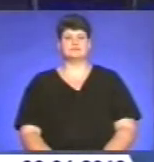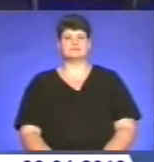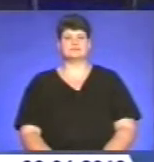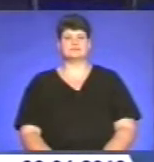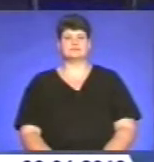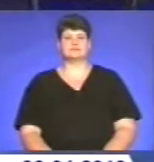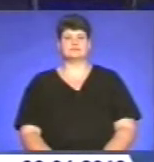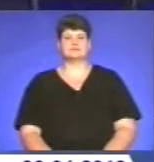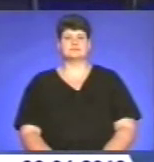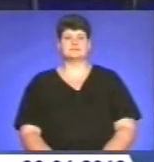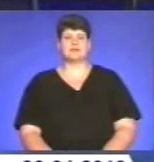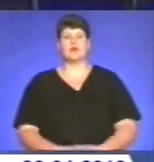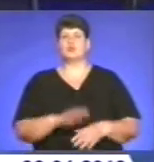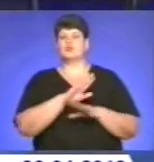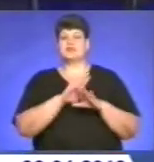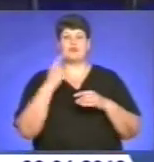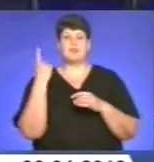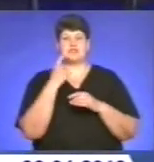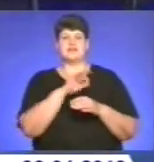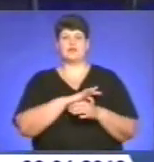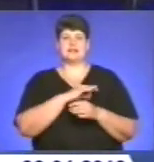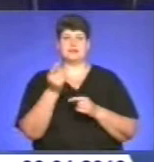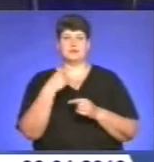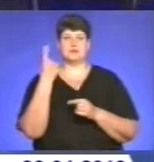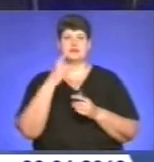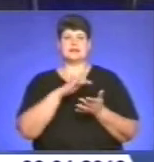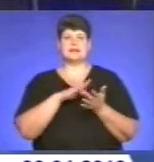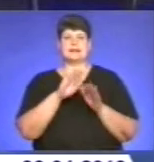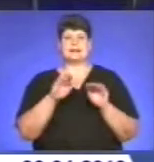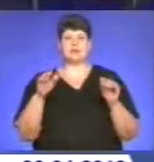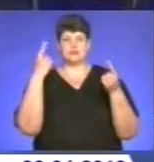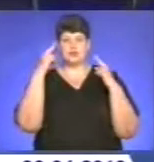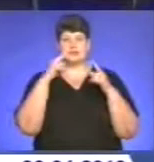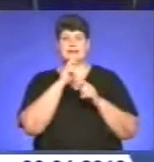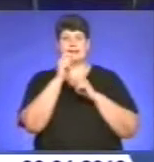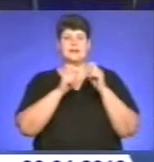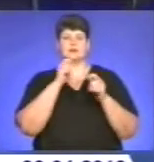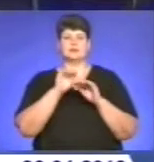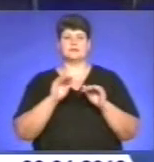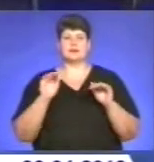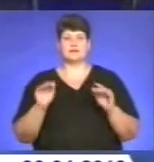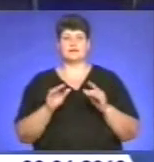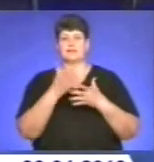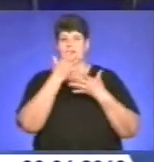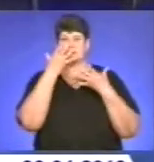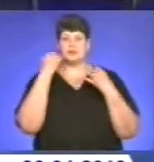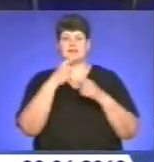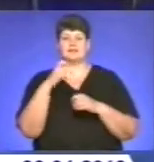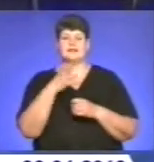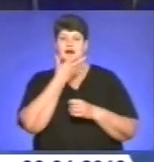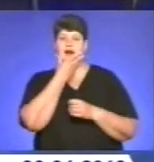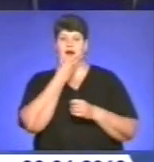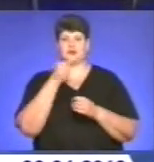Уже не вперше вихованці Тернопільського центру дитячої творчості дарують глядачам незабутні хвилини гарного настрою.